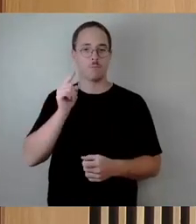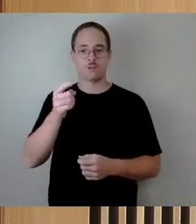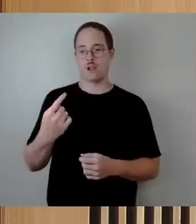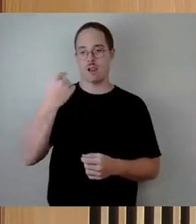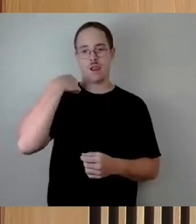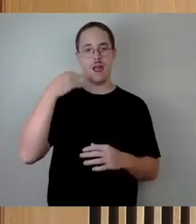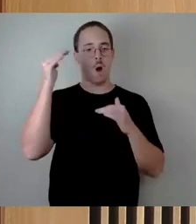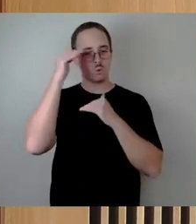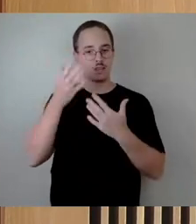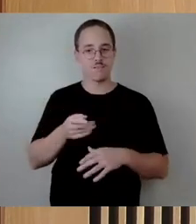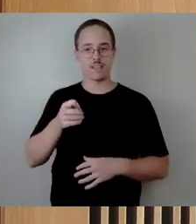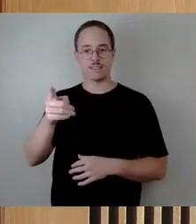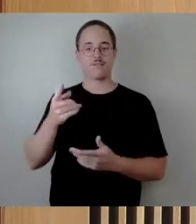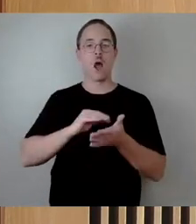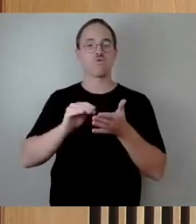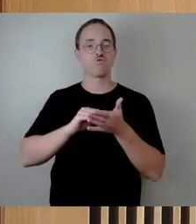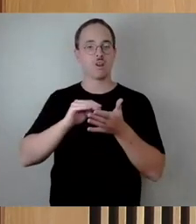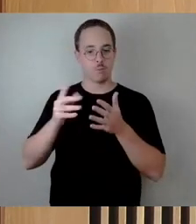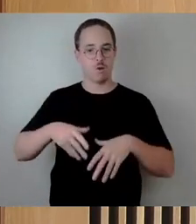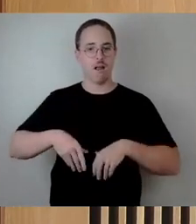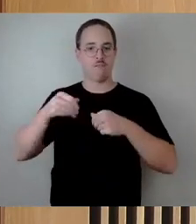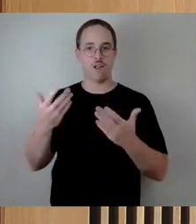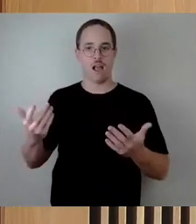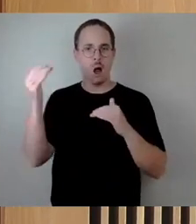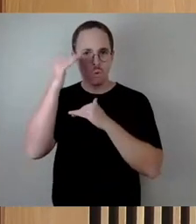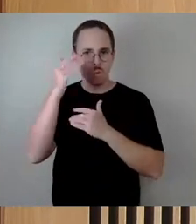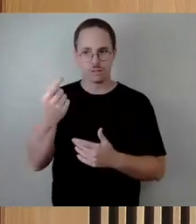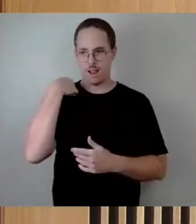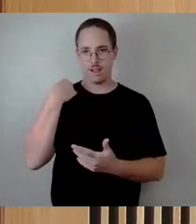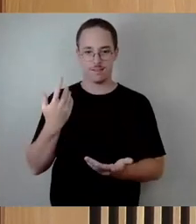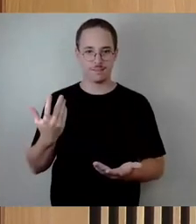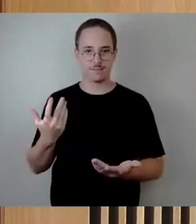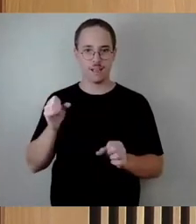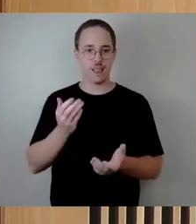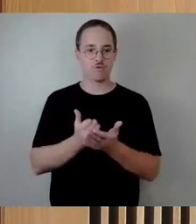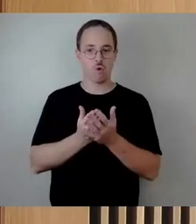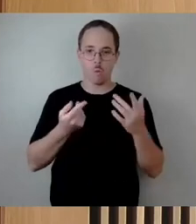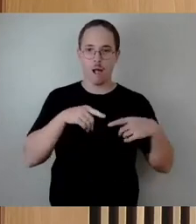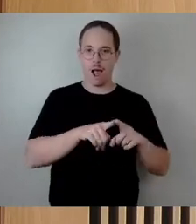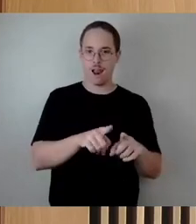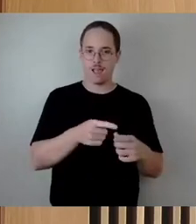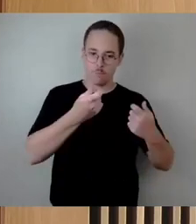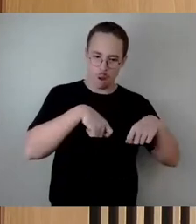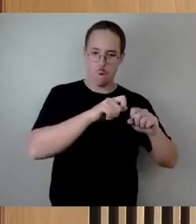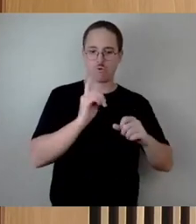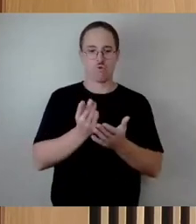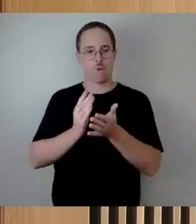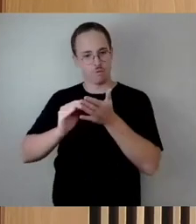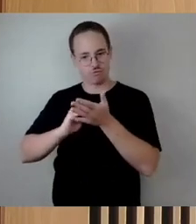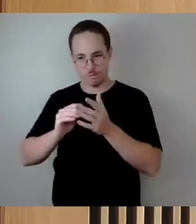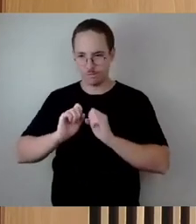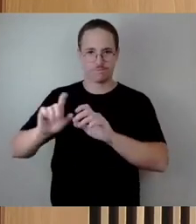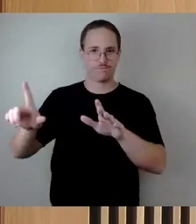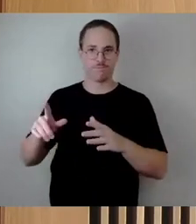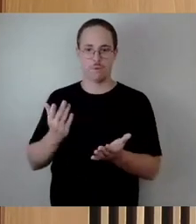begonnen. Jetzt. Also das hätte doch parallel passieren können, das stört sich ja nie. Ausschreibung, Bau ist ja was unterschiedliches. Das hätte man